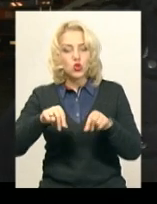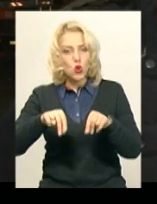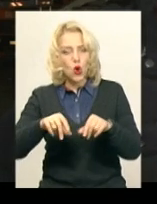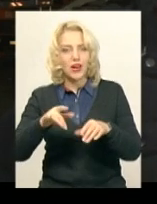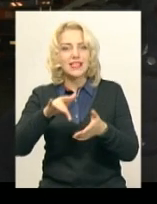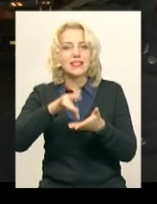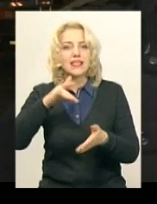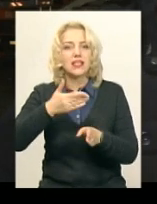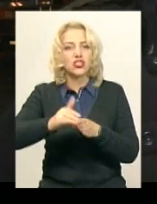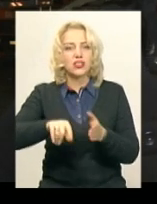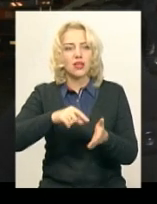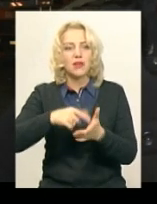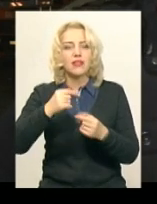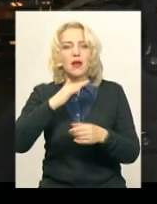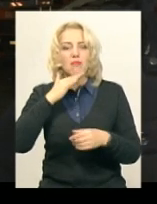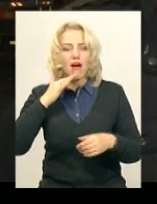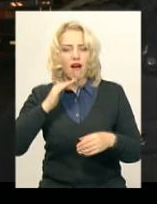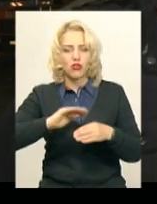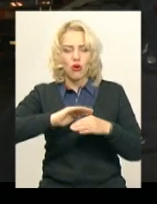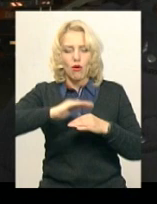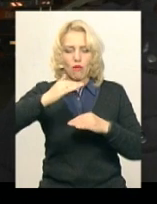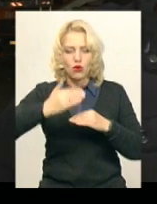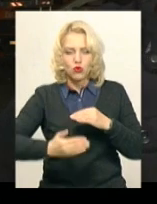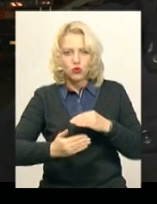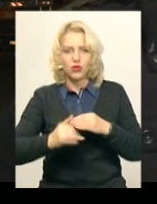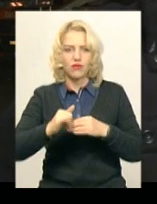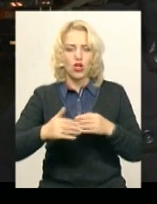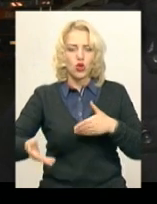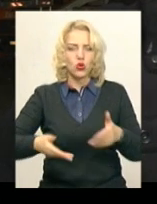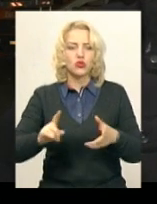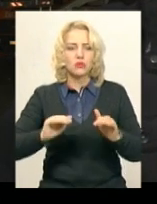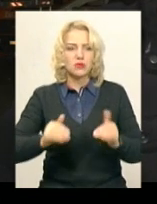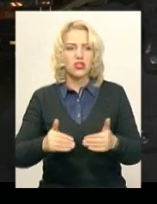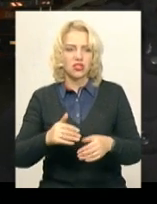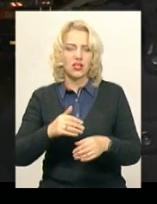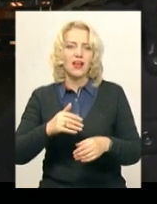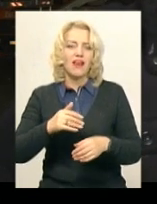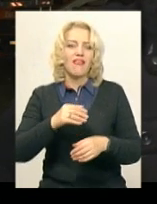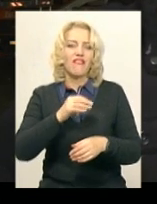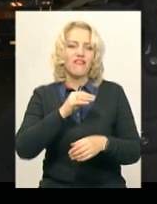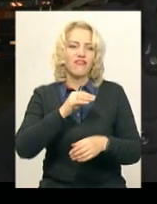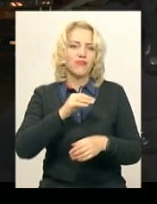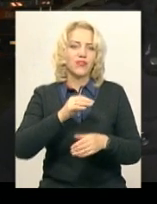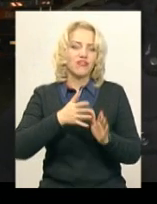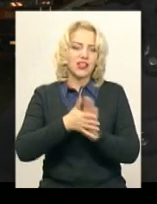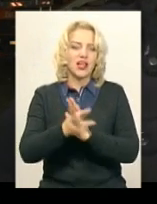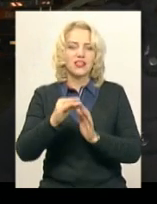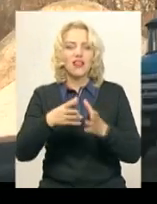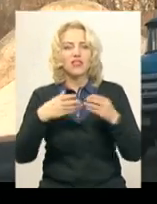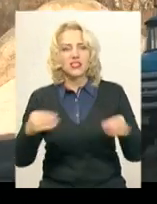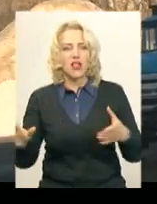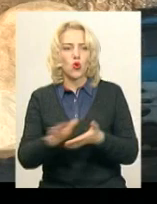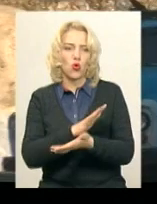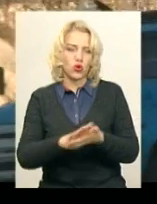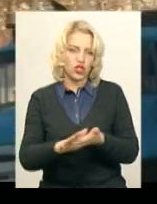там, де багато бордюрів, тротуарів, для того, щоб зменшити витрати потім на весняну очистку після зими міста.